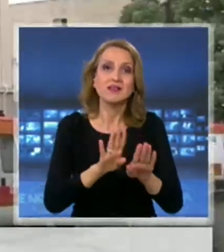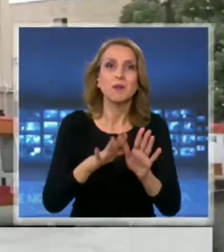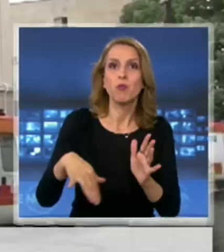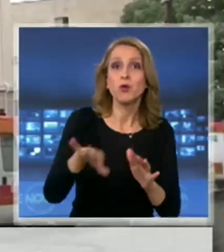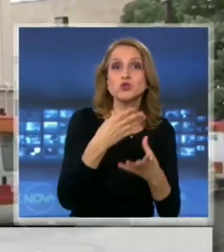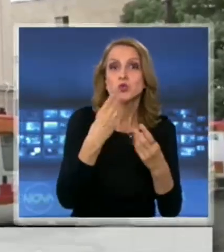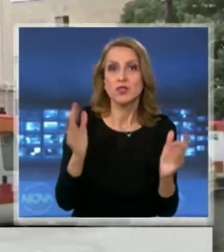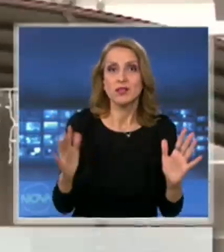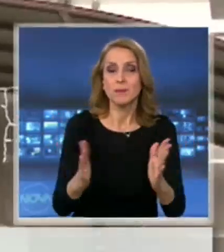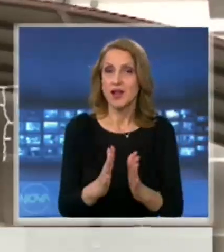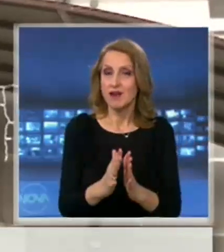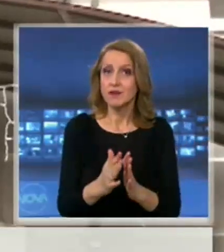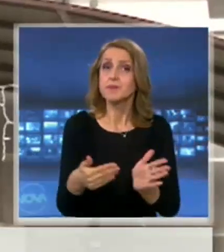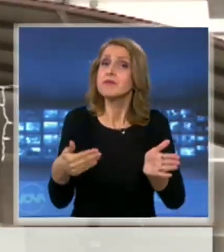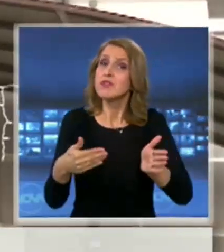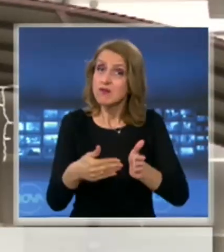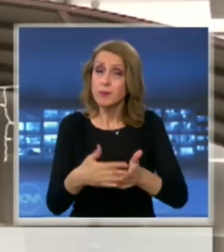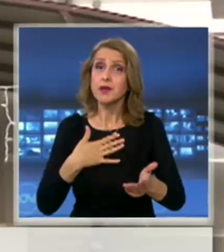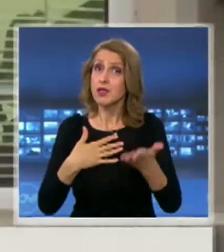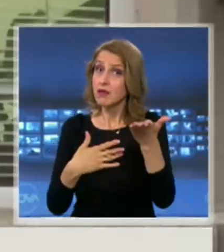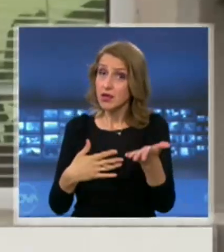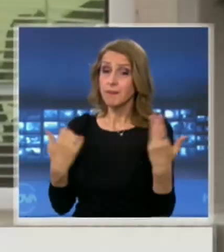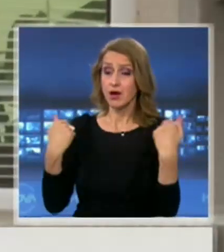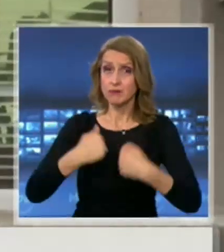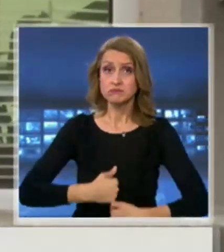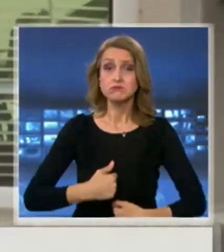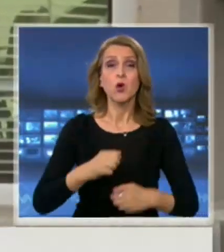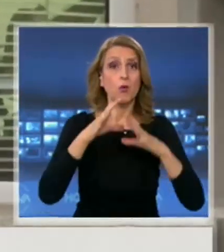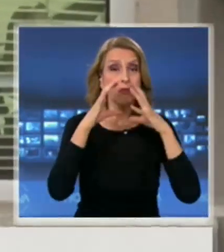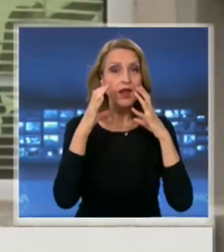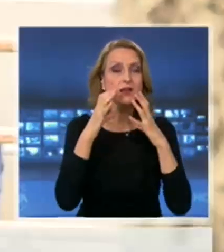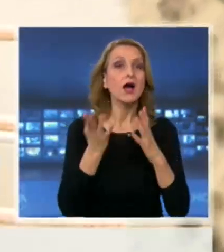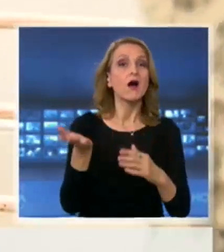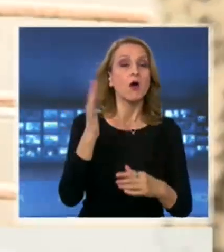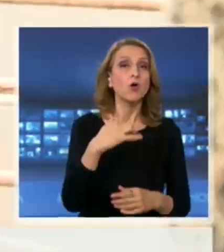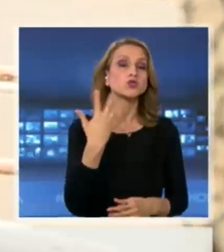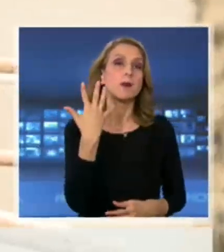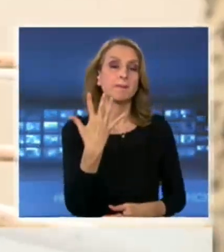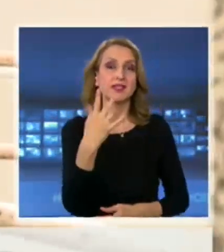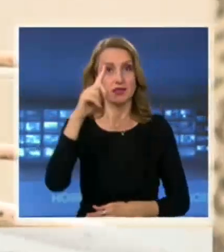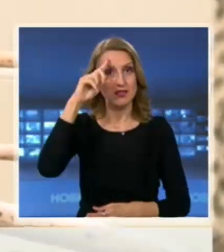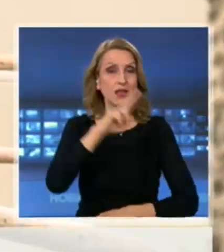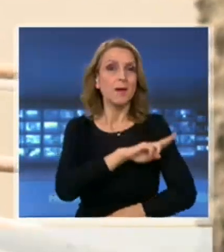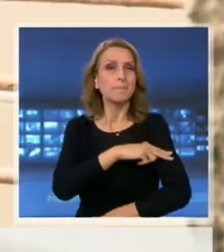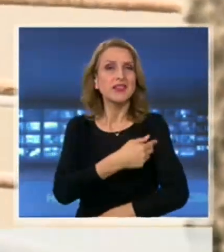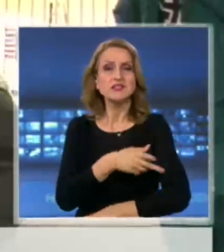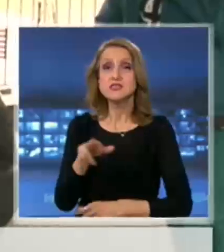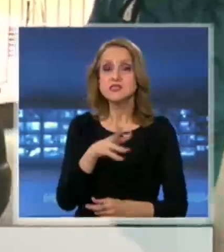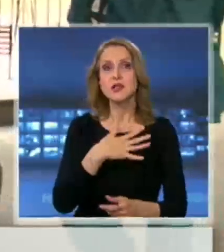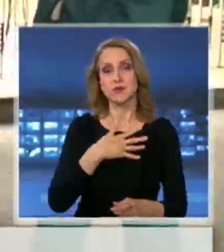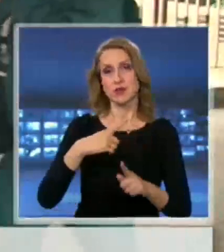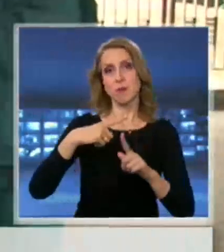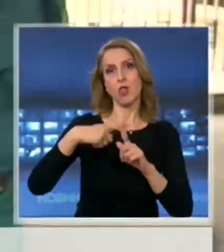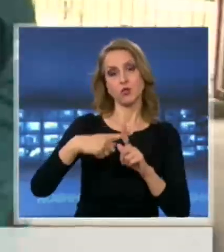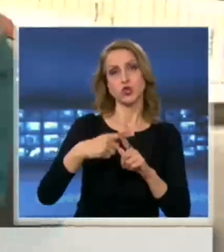Въпреки осигурените за щитния облекла и предпазни средства, още пет медицински сестри от инфекциозното отделение в болницата са с положителни